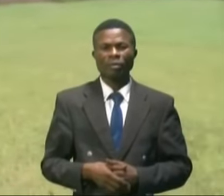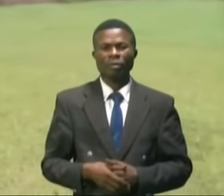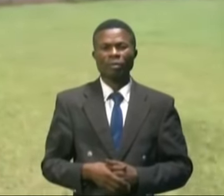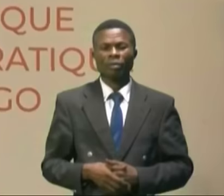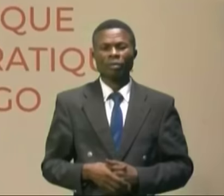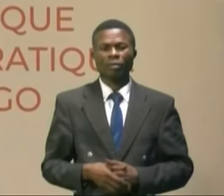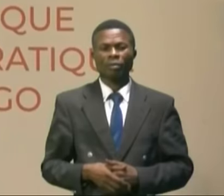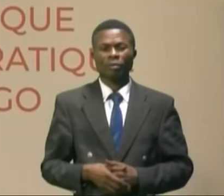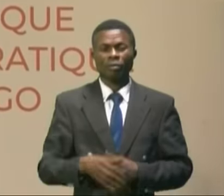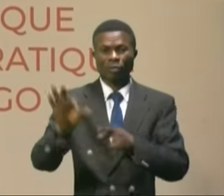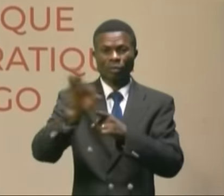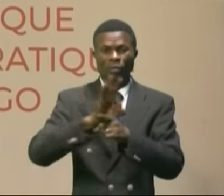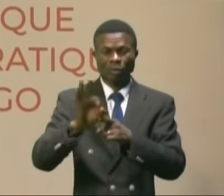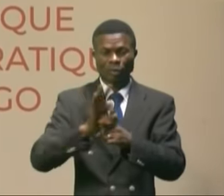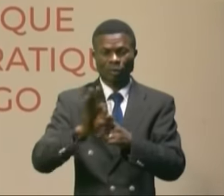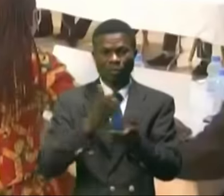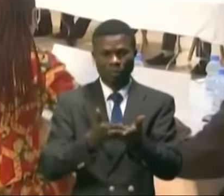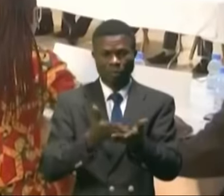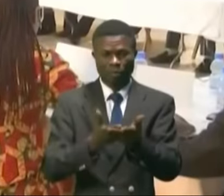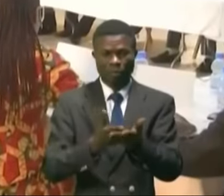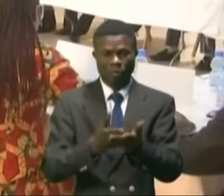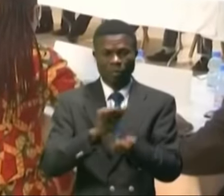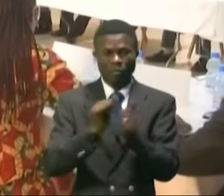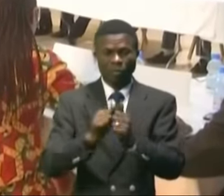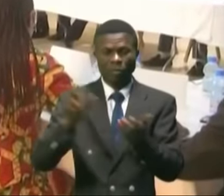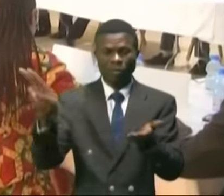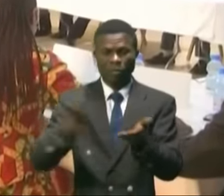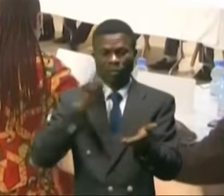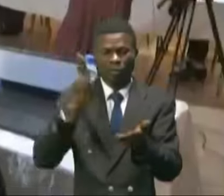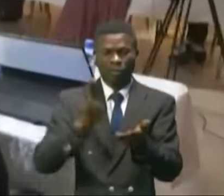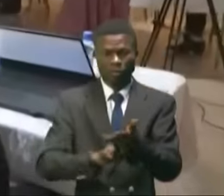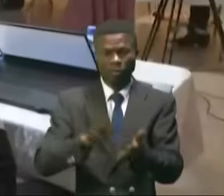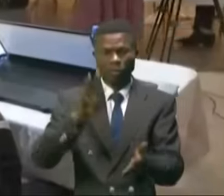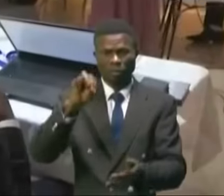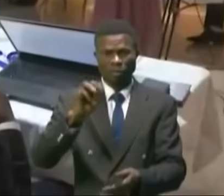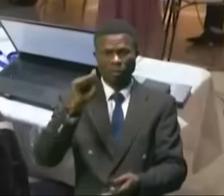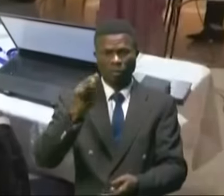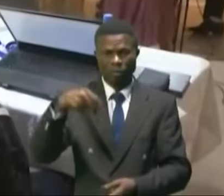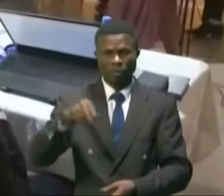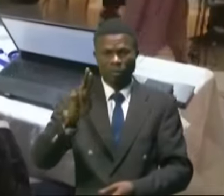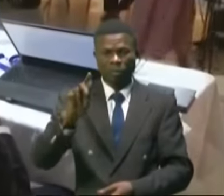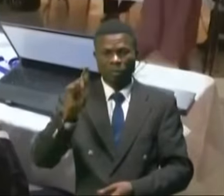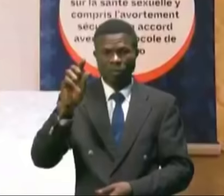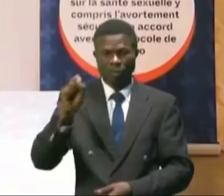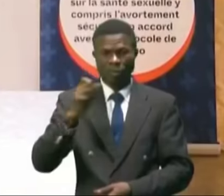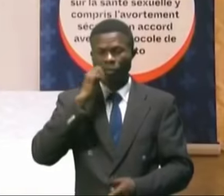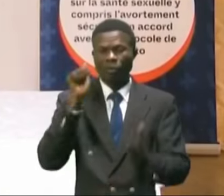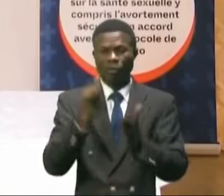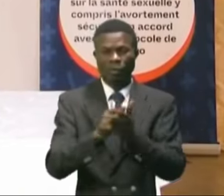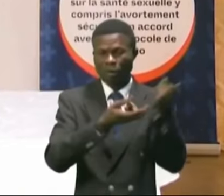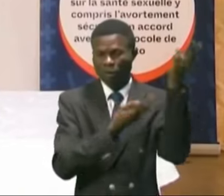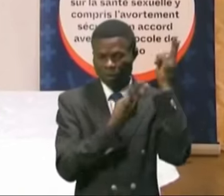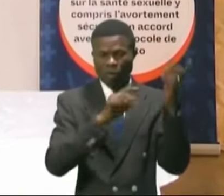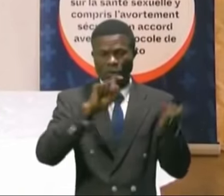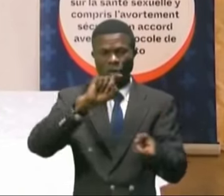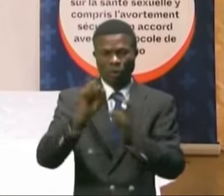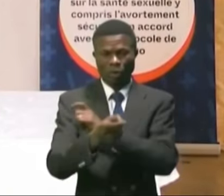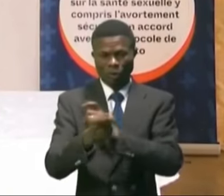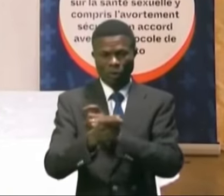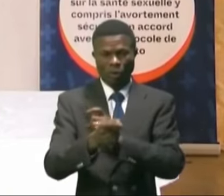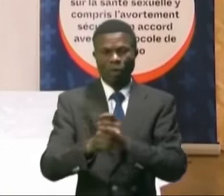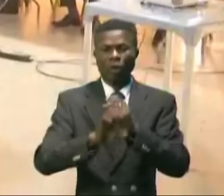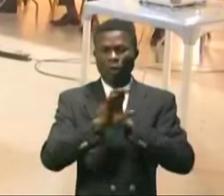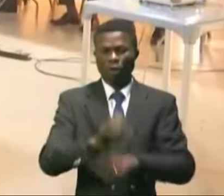Cet atelier de formation sur les protocoles de Maputo s'inscrit sur la déclaration des valeurs et des transformations des